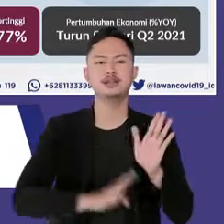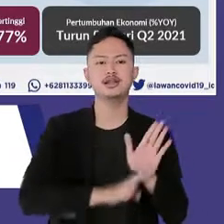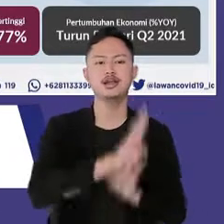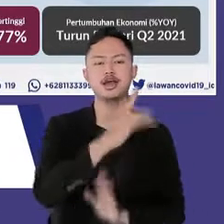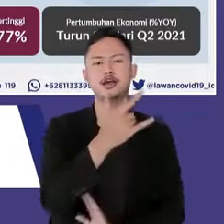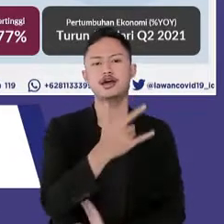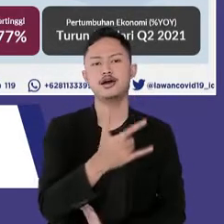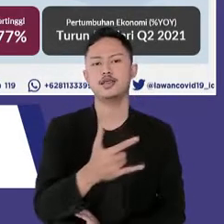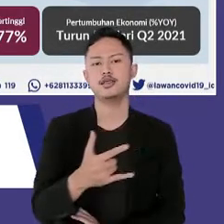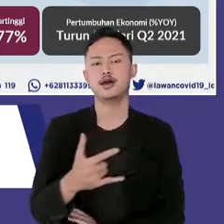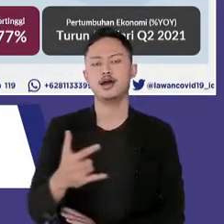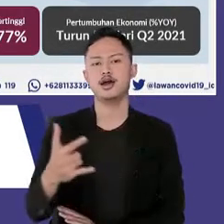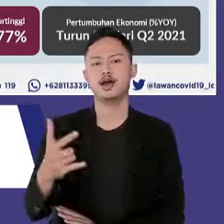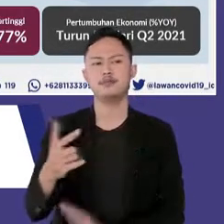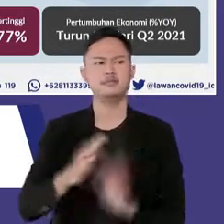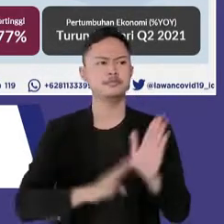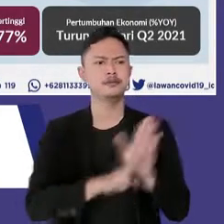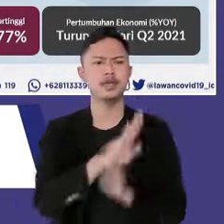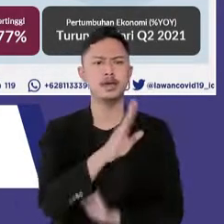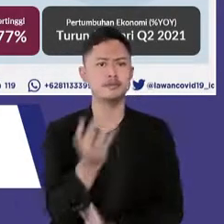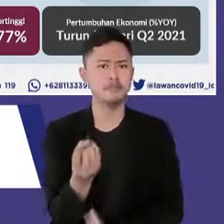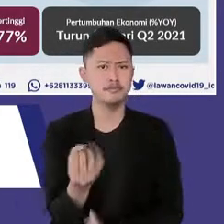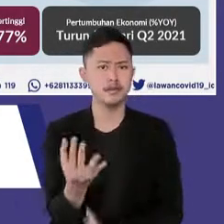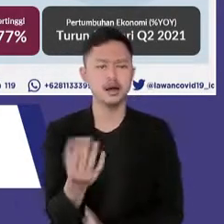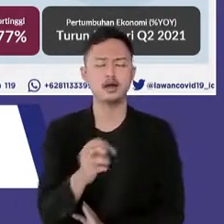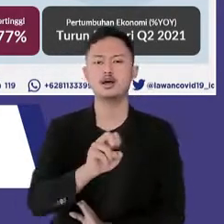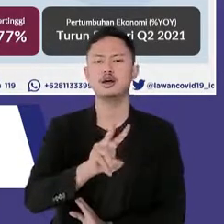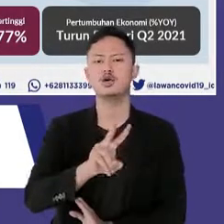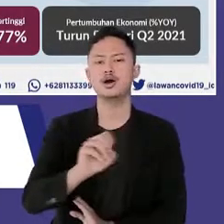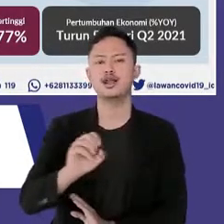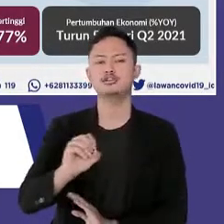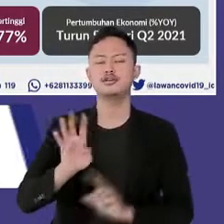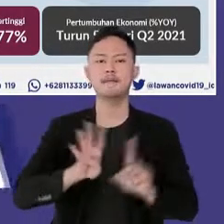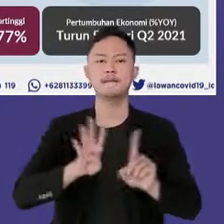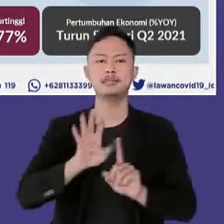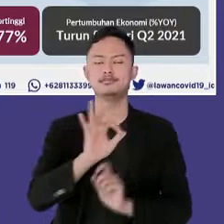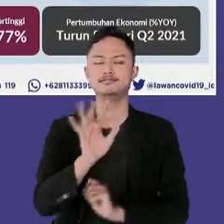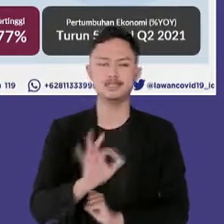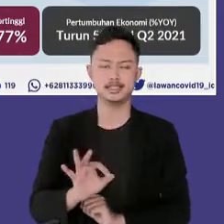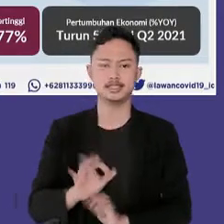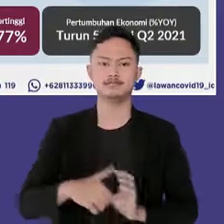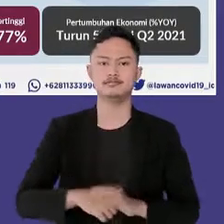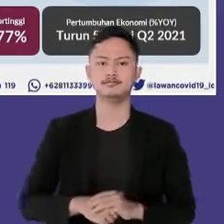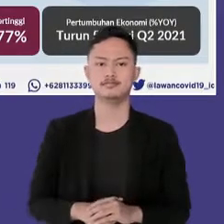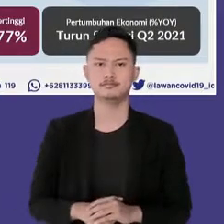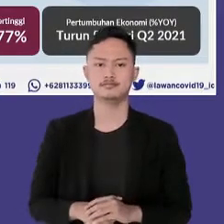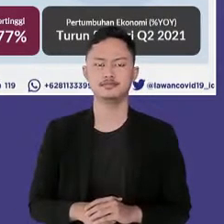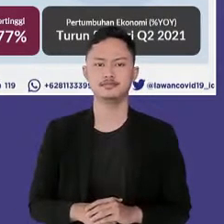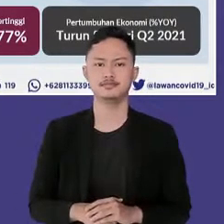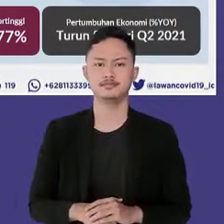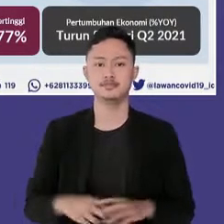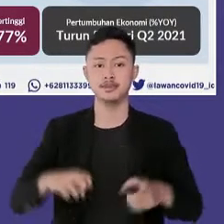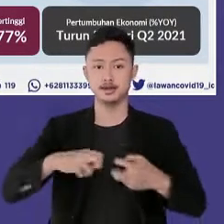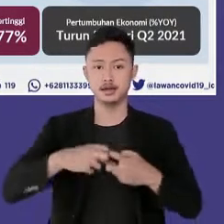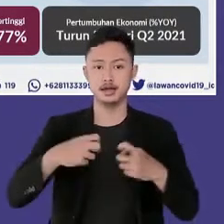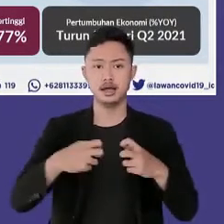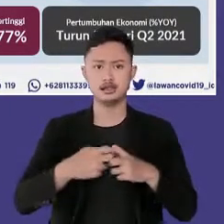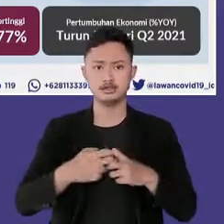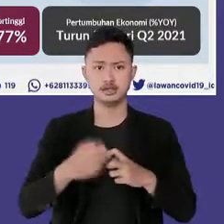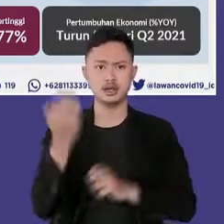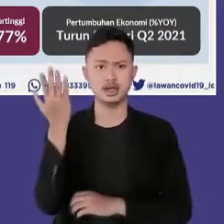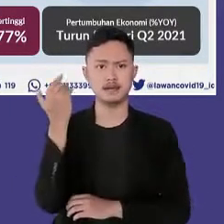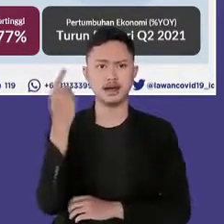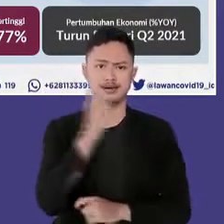kan kasus hingga 214% kasus meningkat dua minggu pasca Idul Fitri